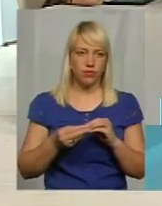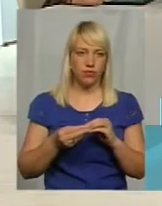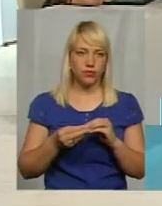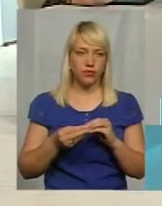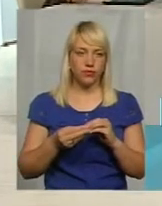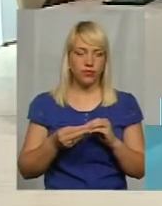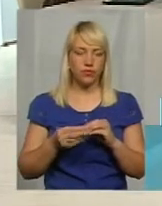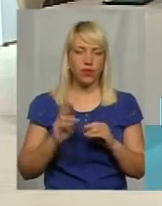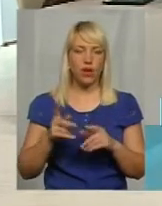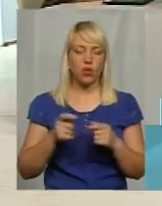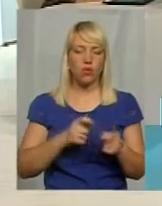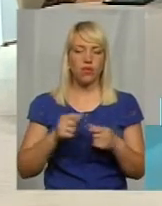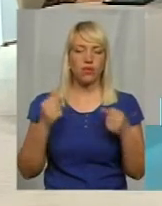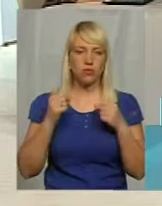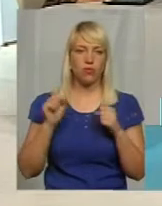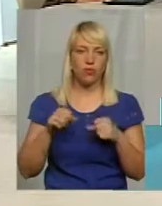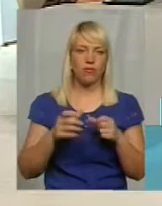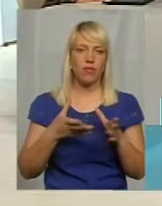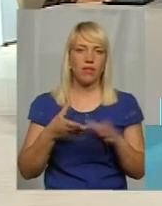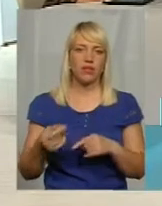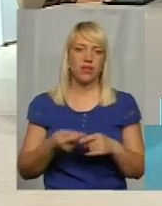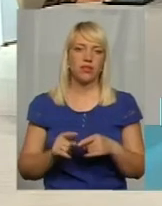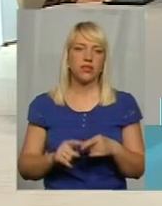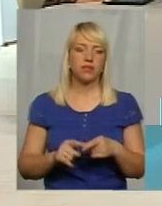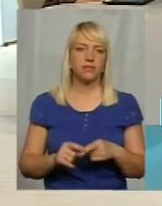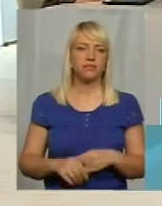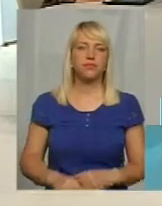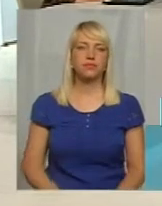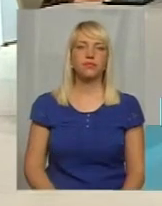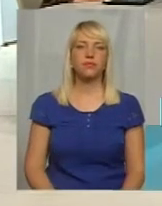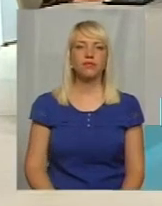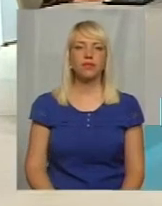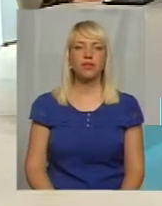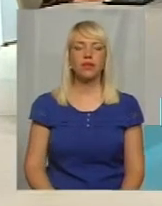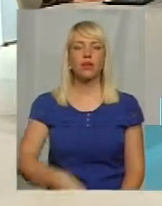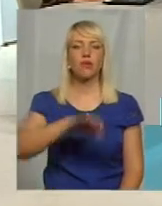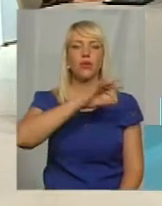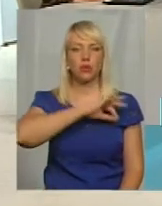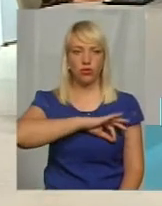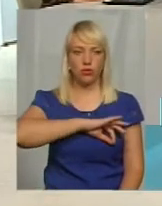спорту може на це впливати? Значить, використовувати